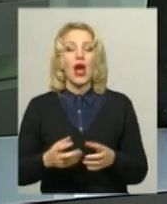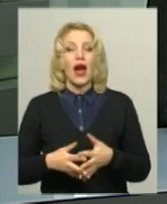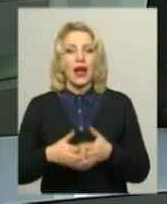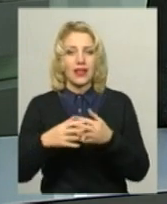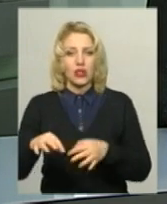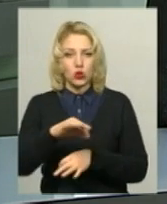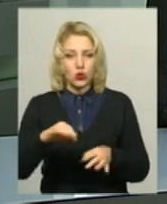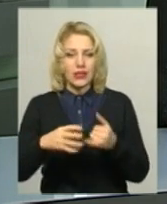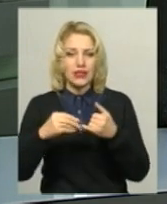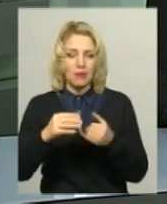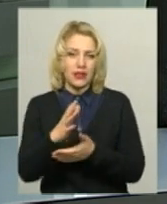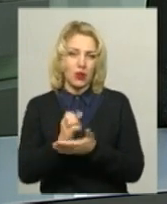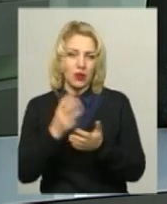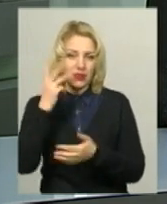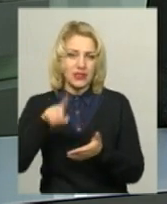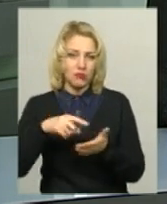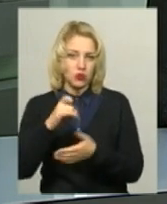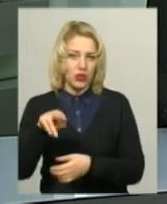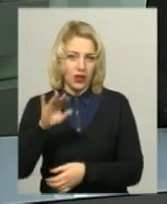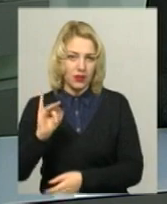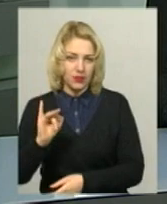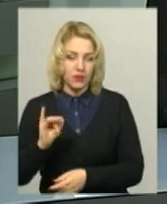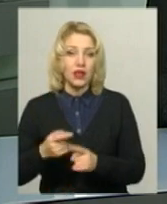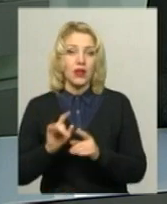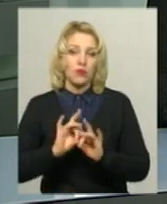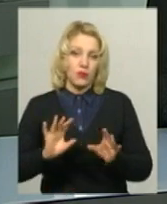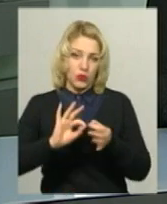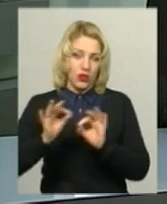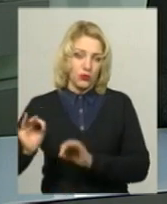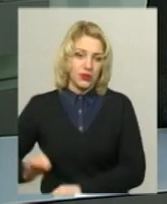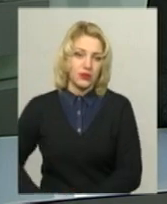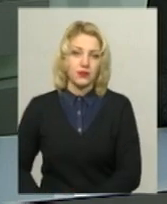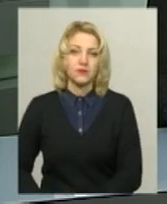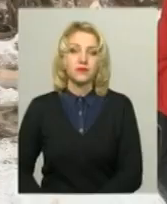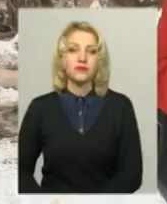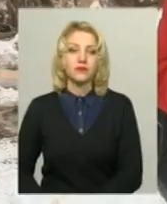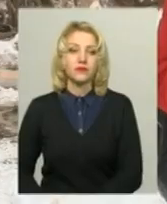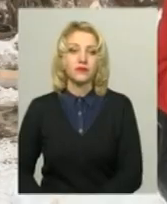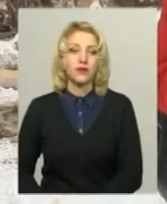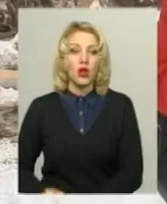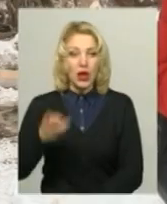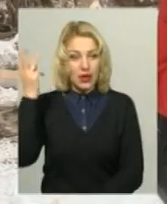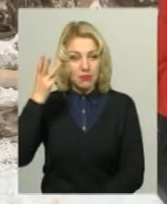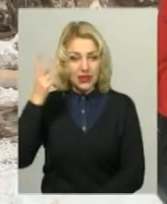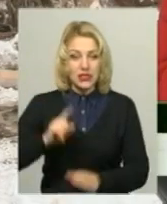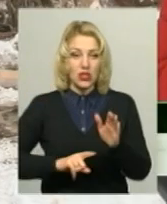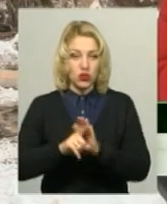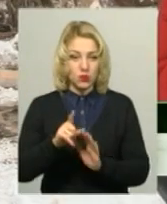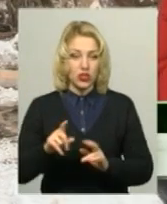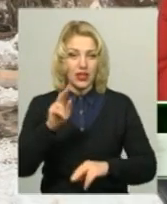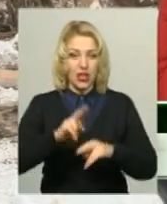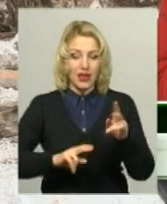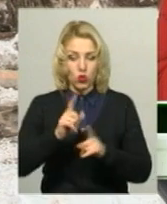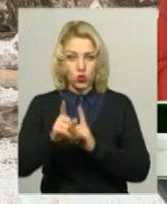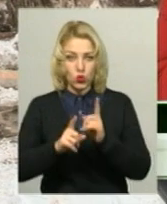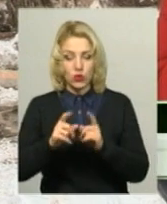та земельних ресурсів Хмельницької міської ради Тетяна Поліщук. Подробиці далі у сюжеті. У Хмельницькому розпочали реконструкцію з